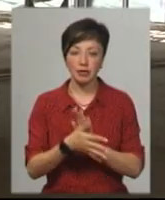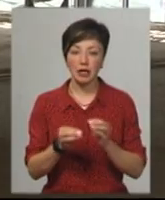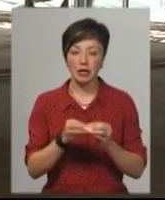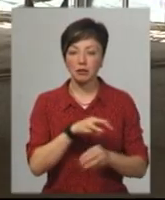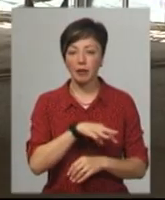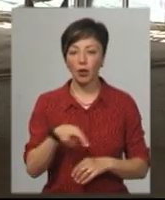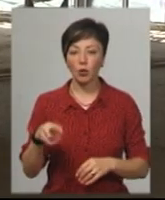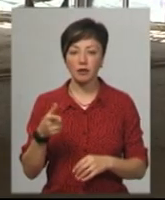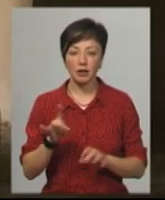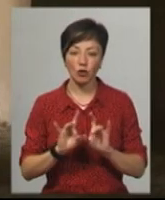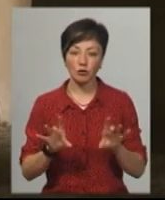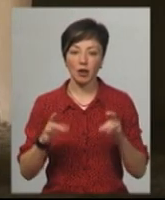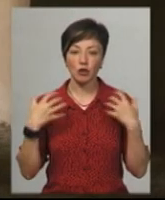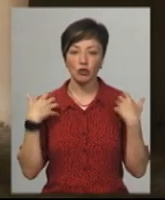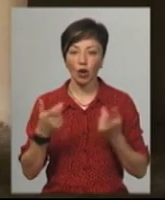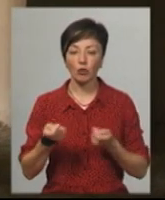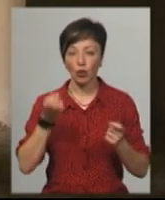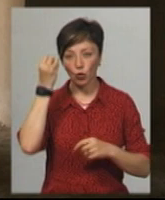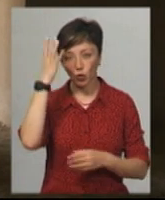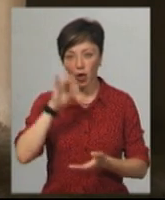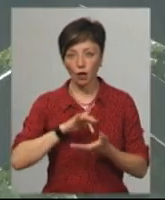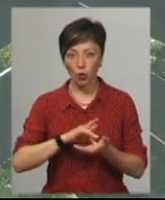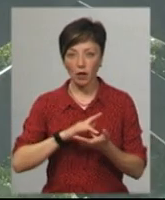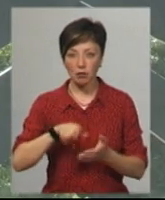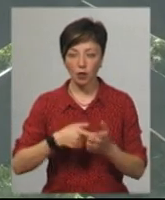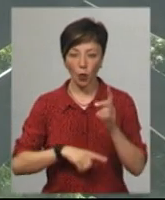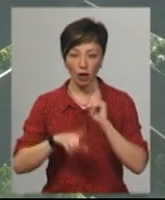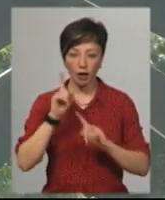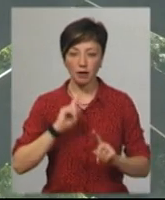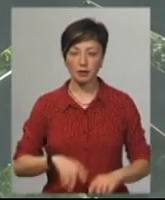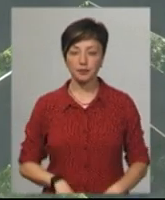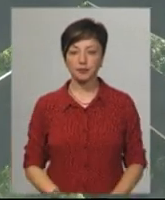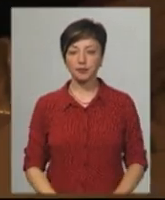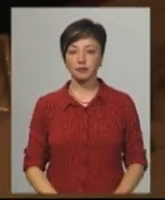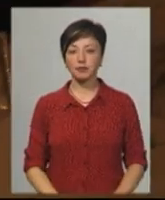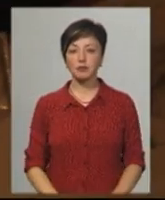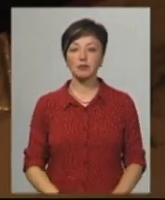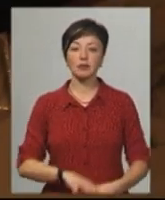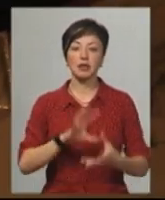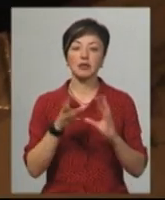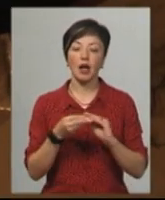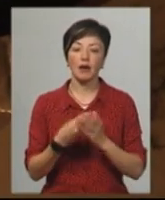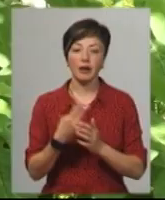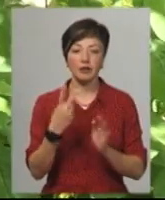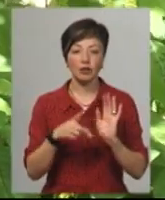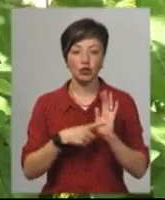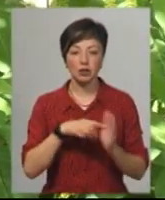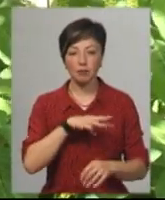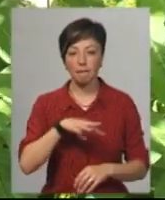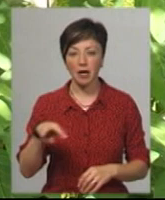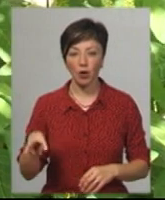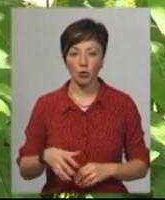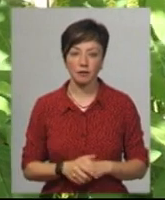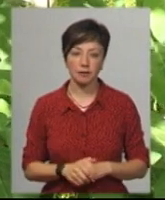10 мільйонів гривень, розповідає начальник управління культури і туризму Хмельницької міської ради Артем Ромасюков. Загальна вартість – 26 мільйонів. Ми